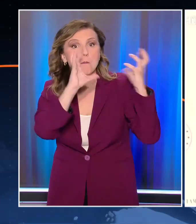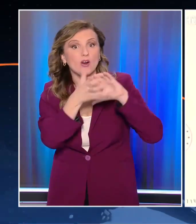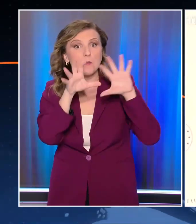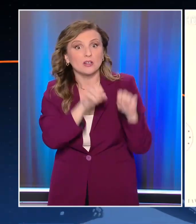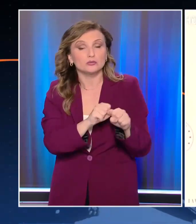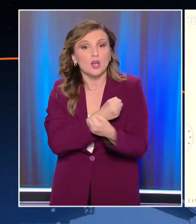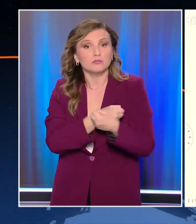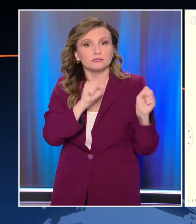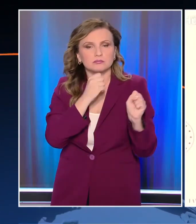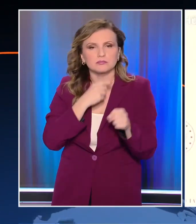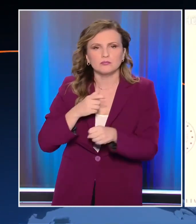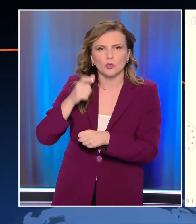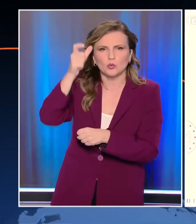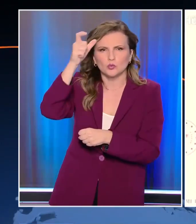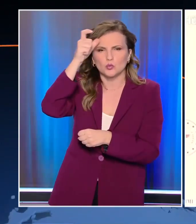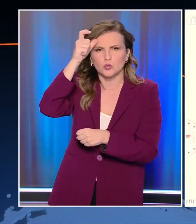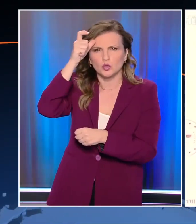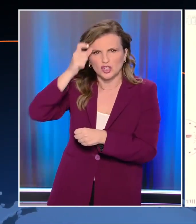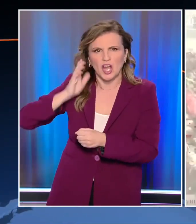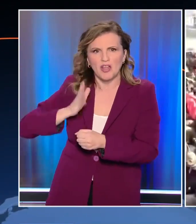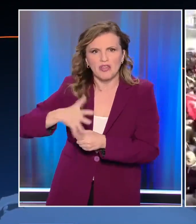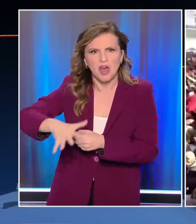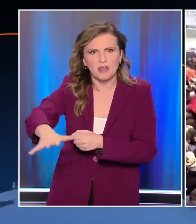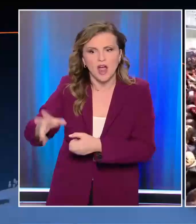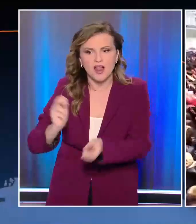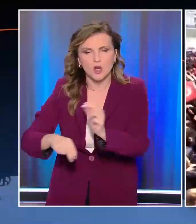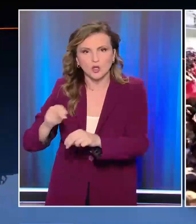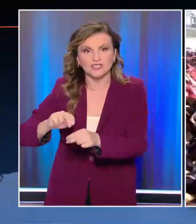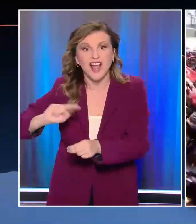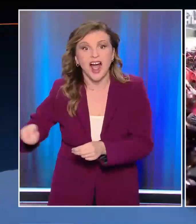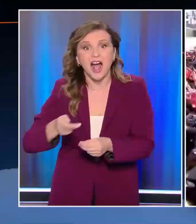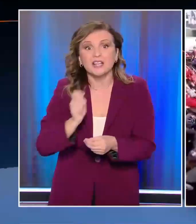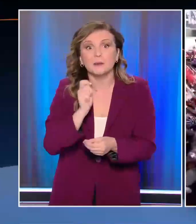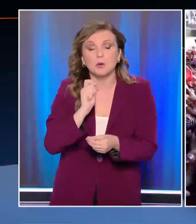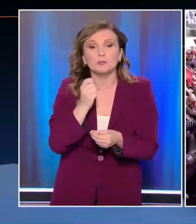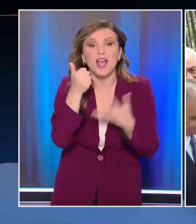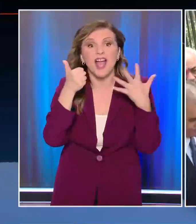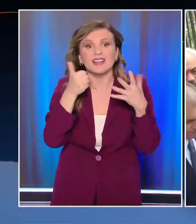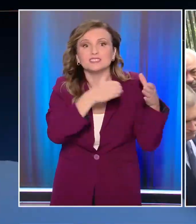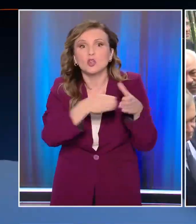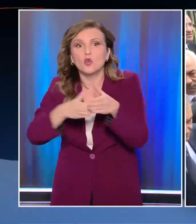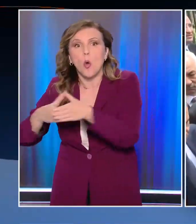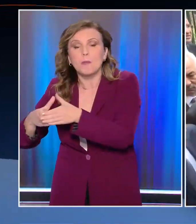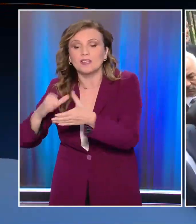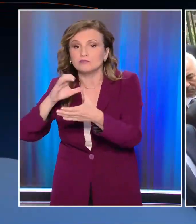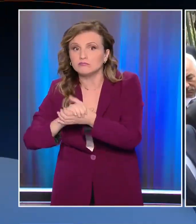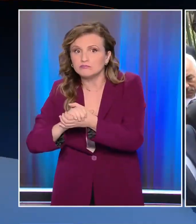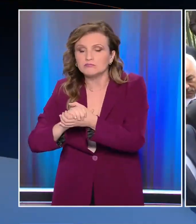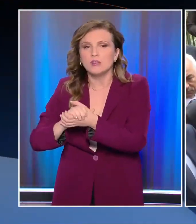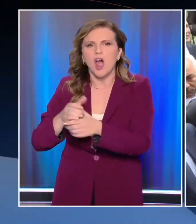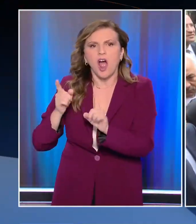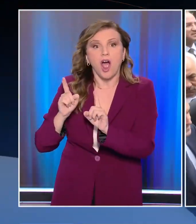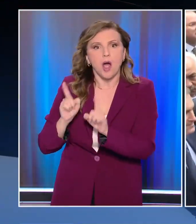Και ενώ η Τουρκία οδεύει πλέον προς την τελική ευθεία για τις κάλπες, η αντιπολίτευση των έξι κομμάτων που έχουν συμμαχήσει κατά του Ερντογάν